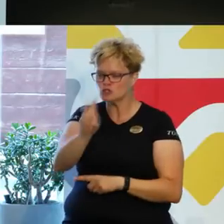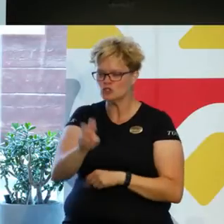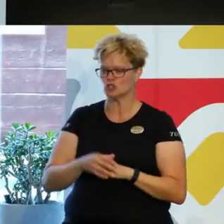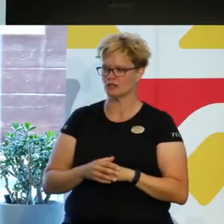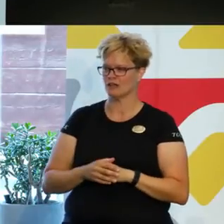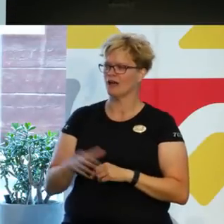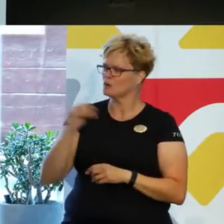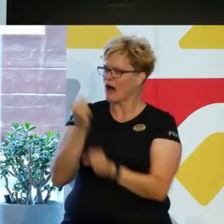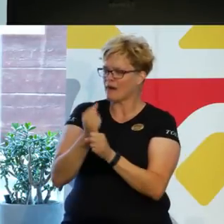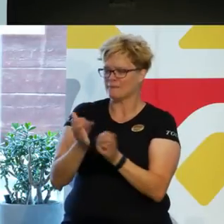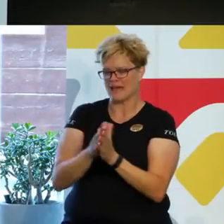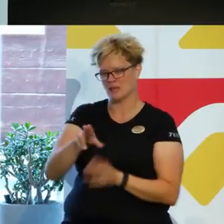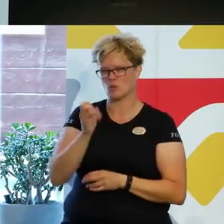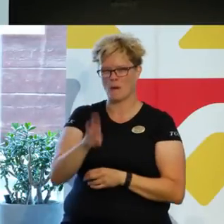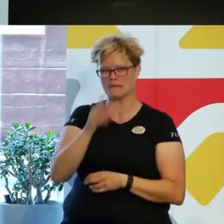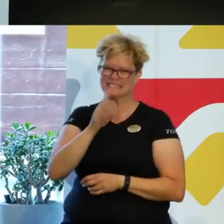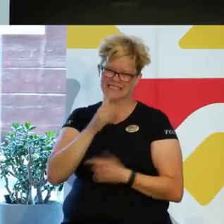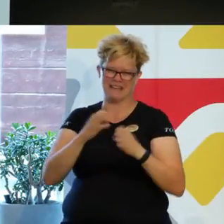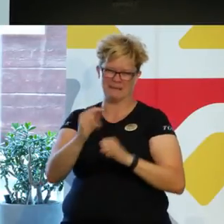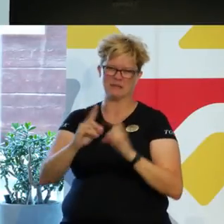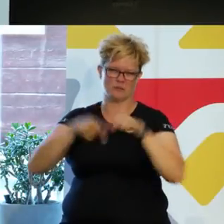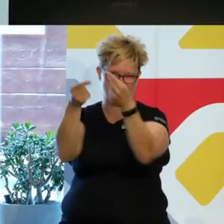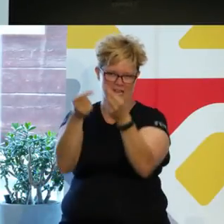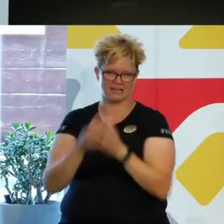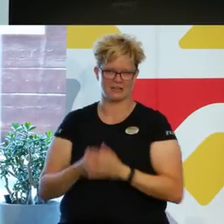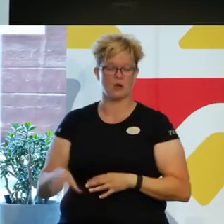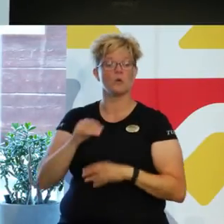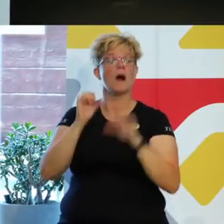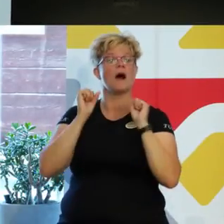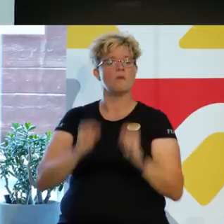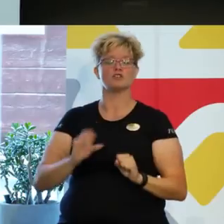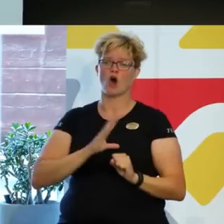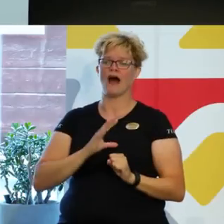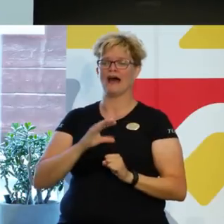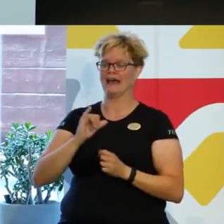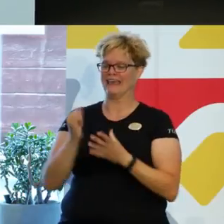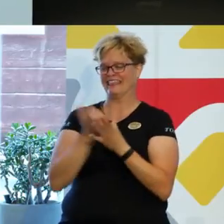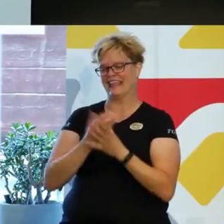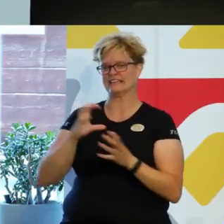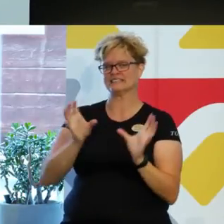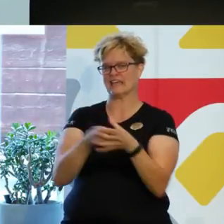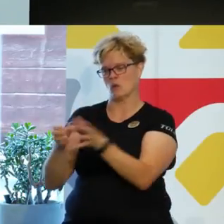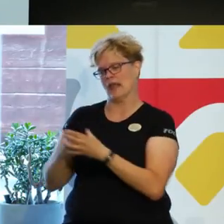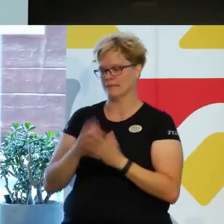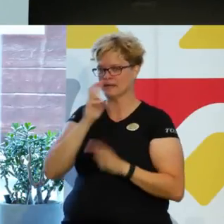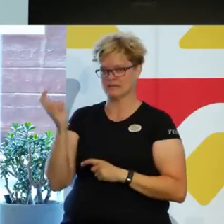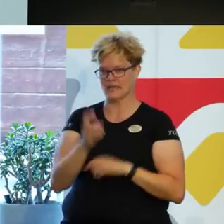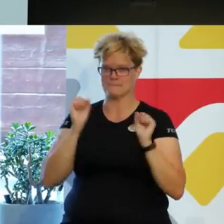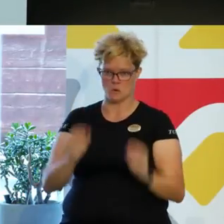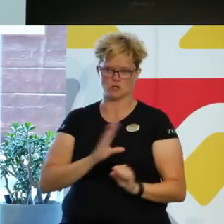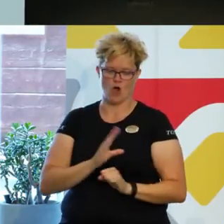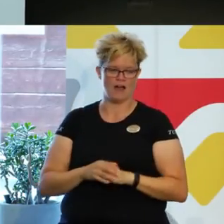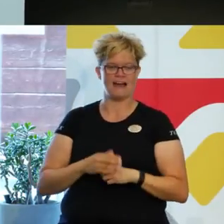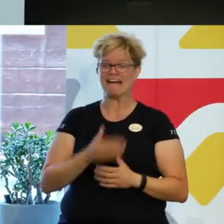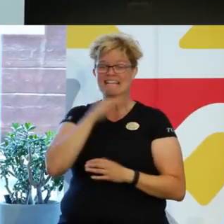Och när vi ska arbeta med normkritisk verksamhetsutveckling så behöver vi ha ett intersektionellt perspektiv. Det duger